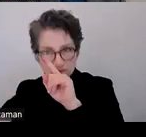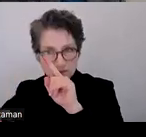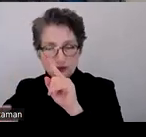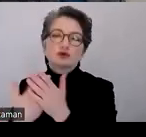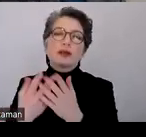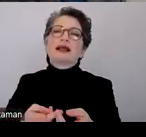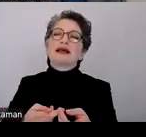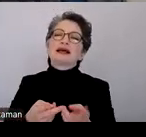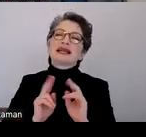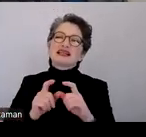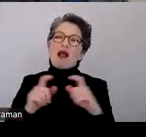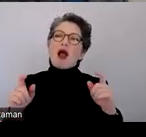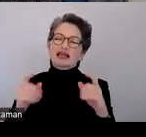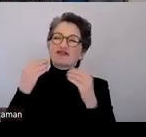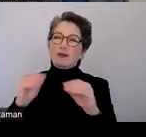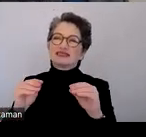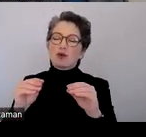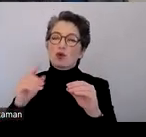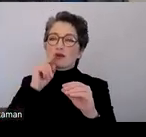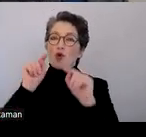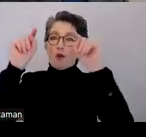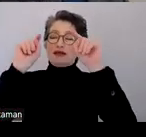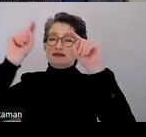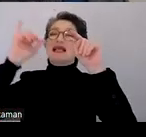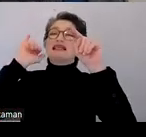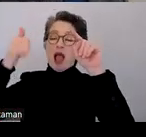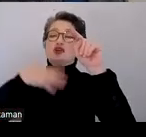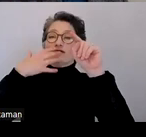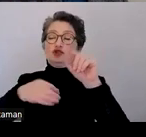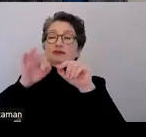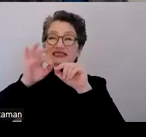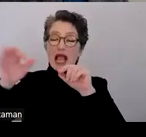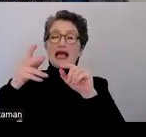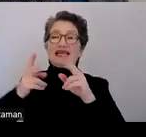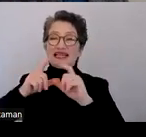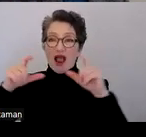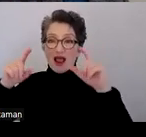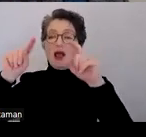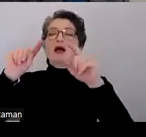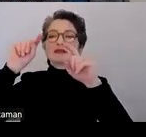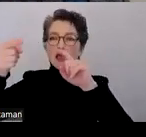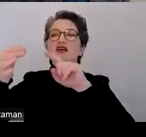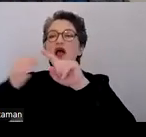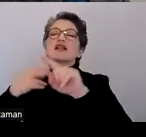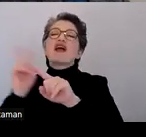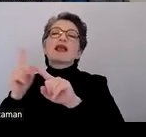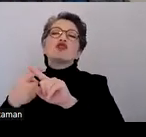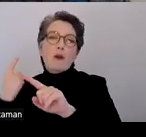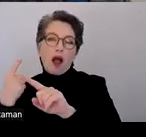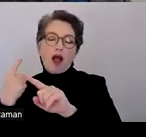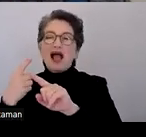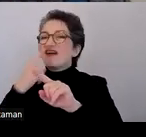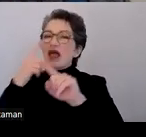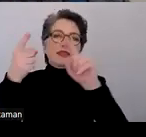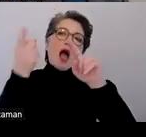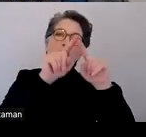abgefragt, wenn man eben sagt, ich möchte mit Kreditkarte bezahlen, solche Dinge. Und